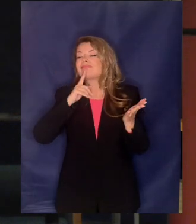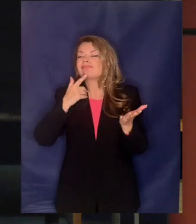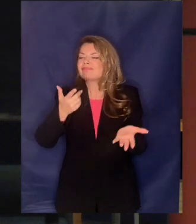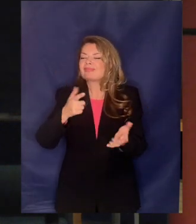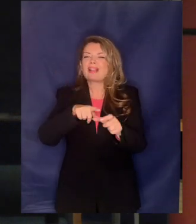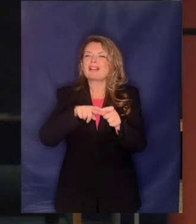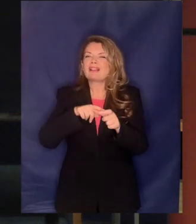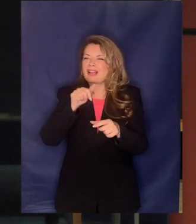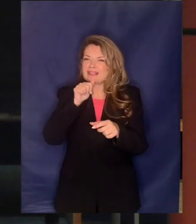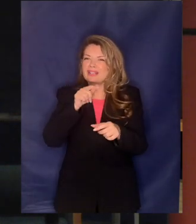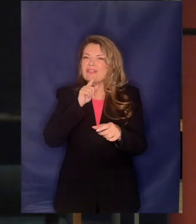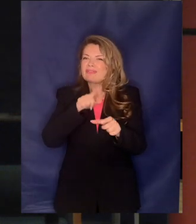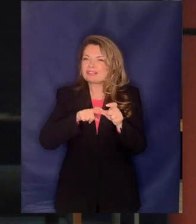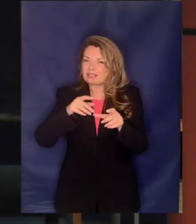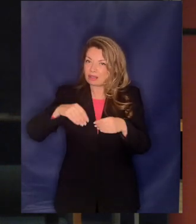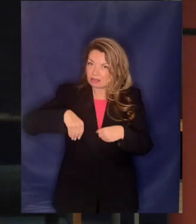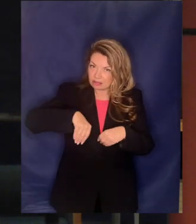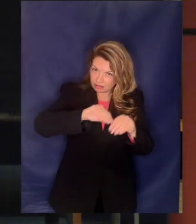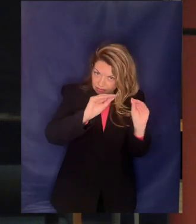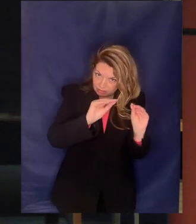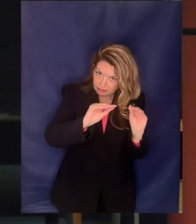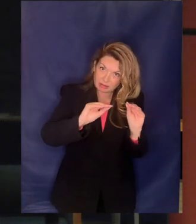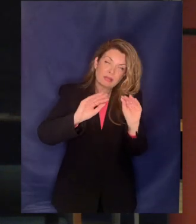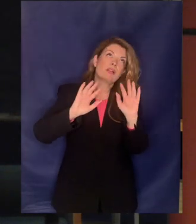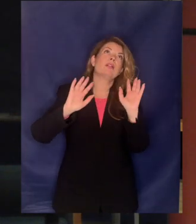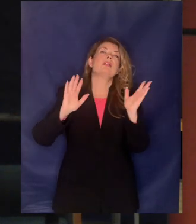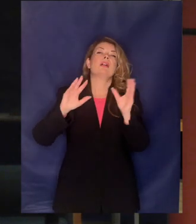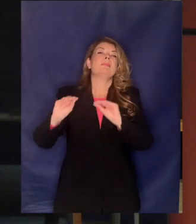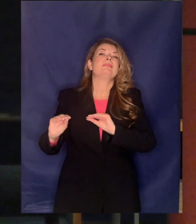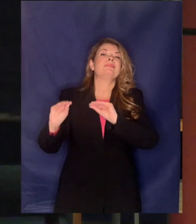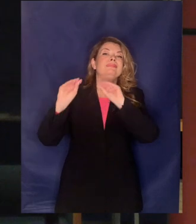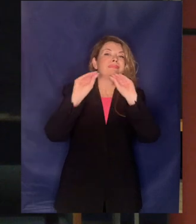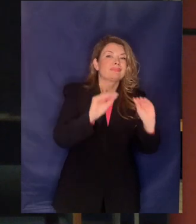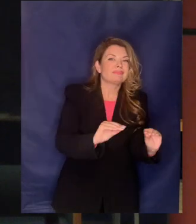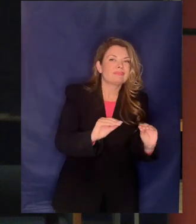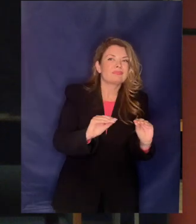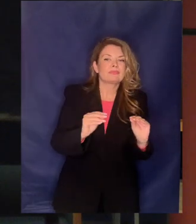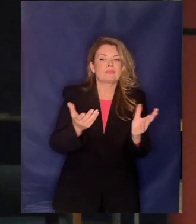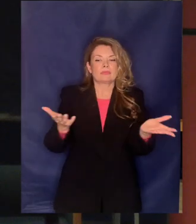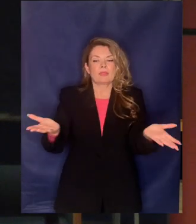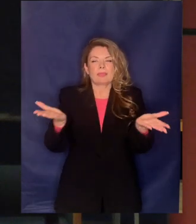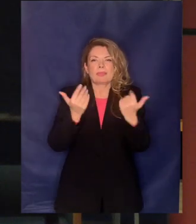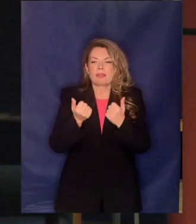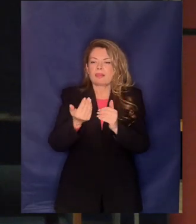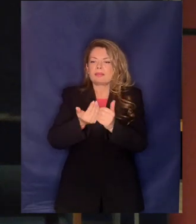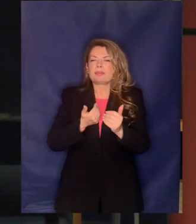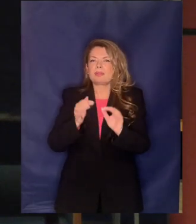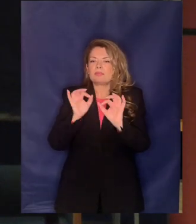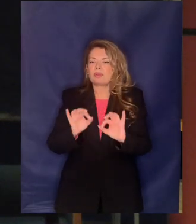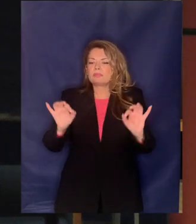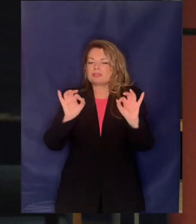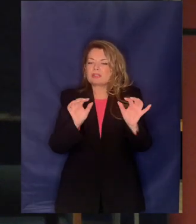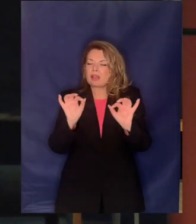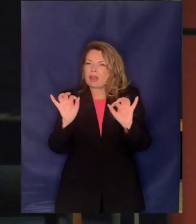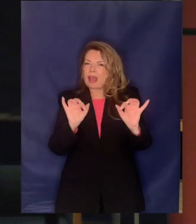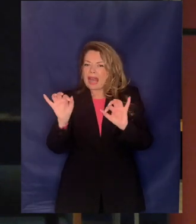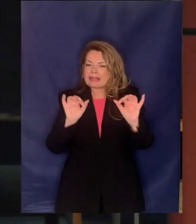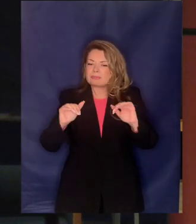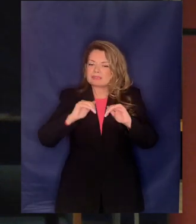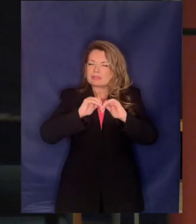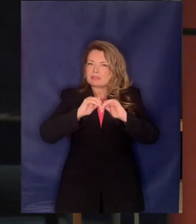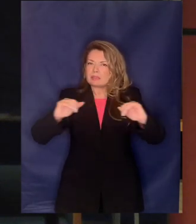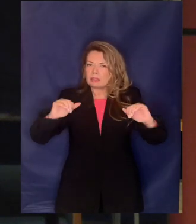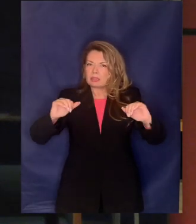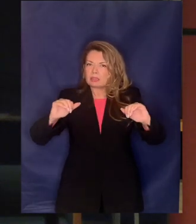έγινε χωρίς να έχει παραλήλως ιδρυθεί ρυθμιστική αρχή υδάτων και να έχει διαχωριστεί το δίκτυο